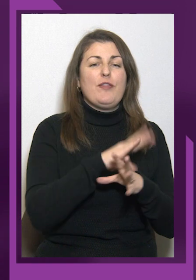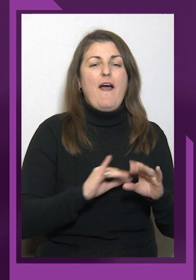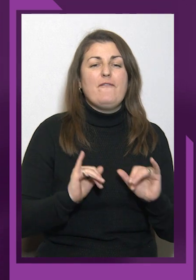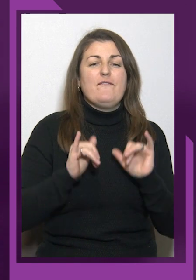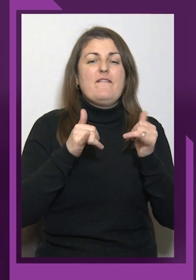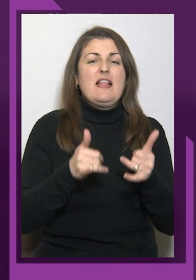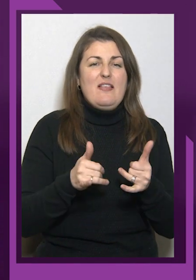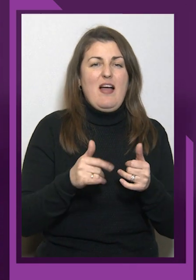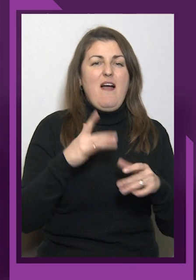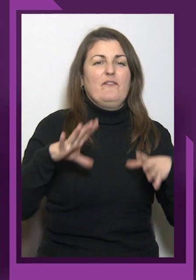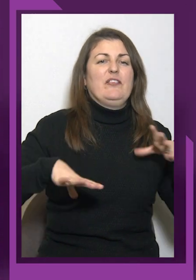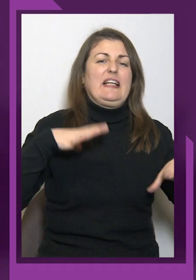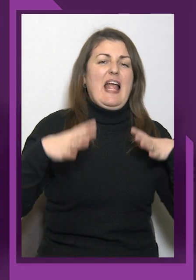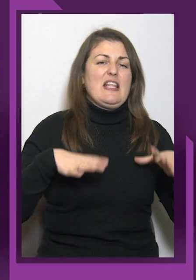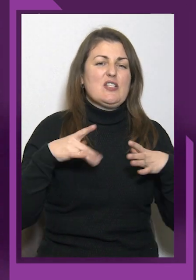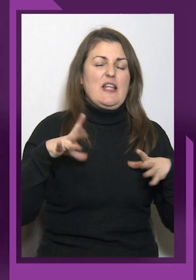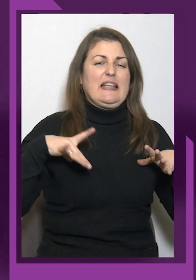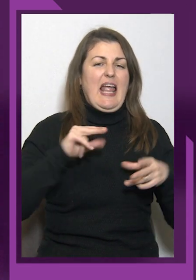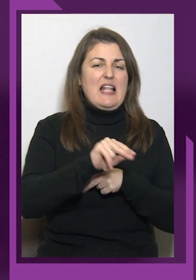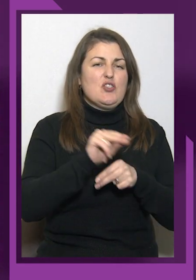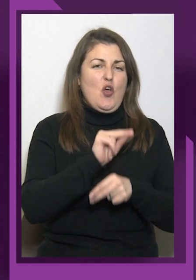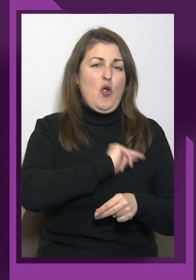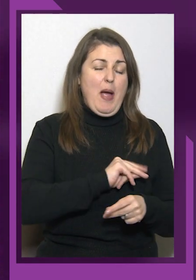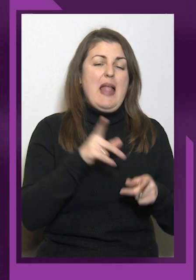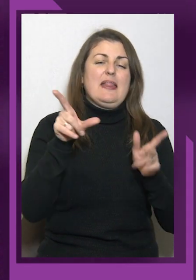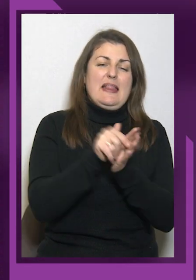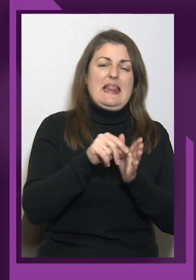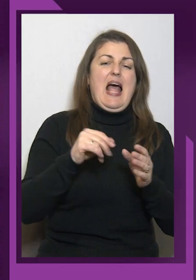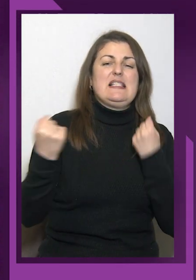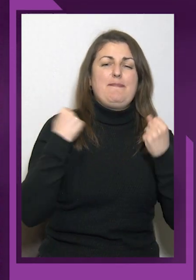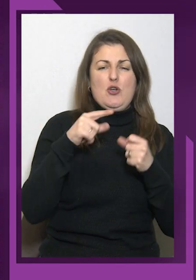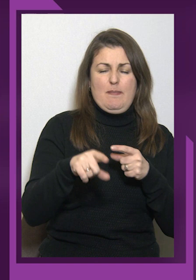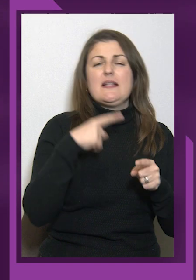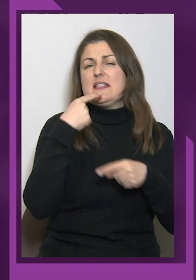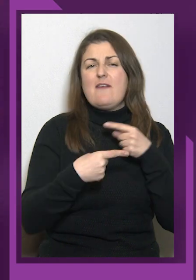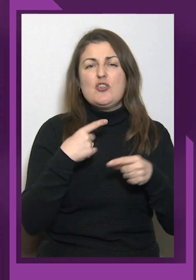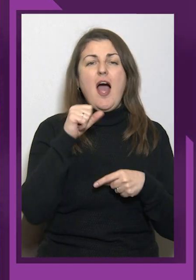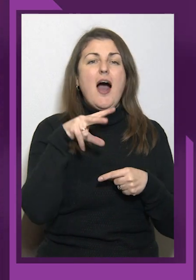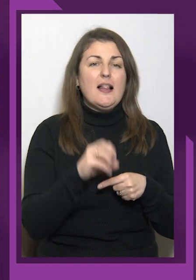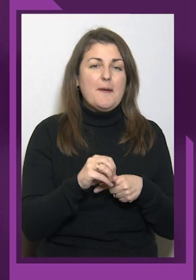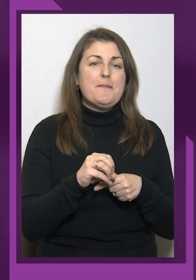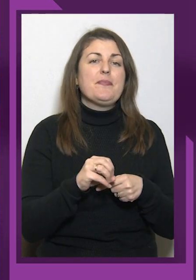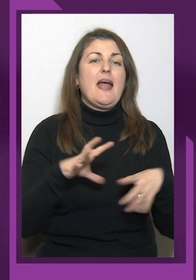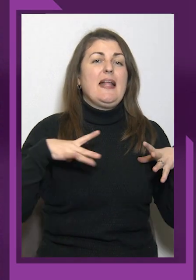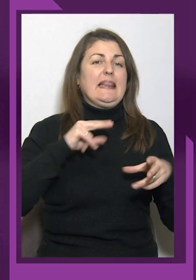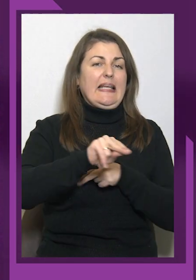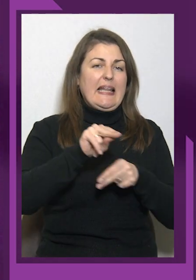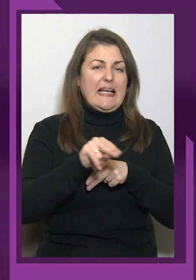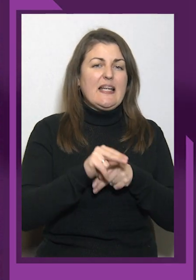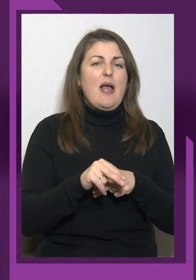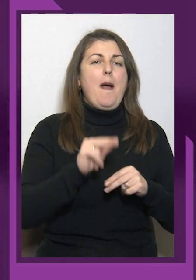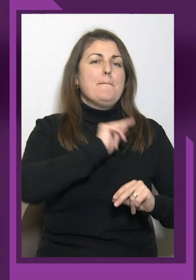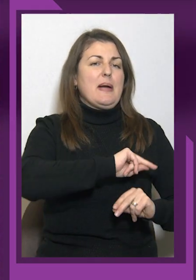завжди, але тренери працюють на протоколі. Ми знаємо, скільки ми соперник,